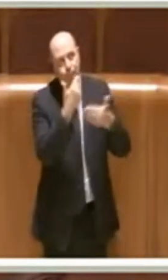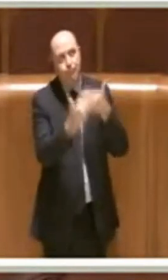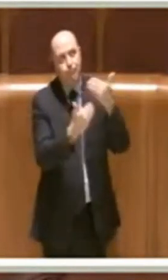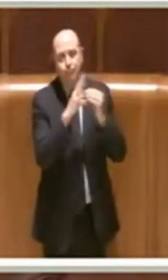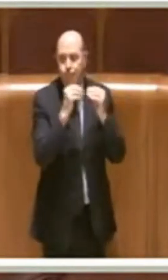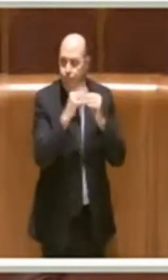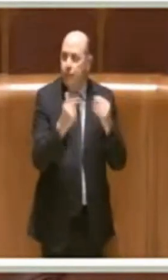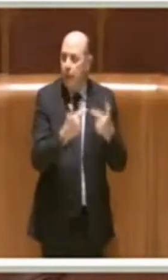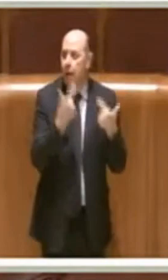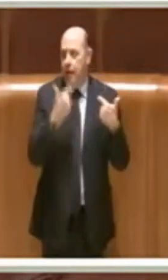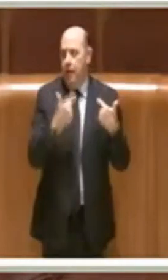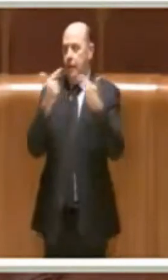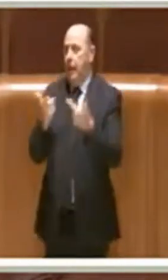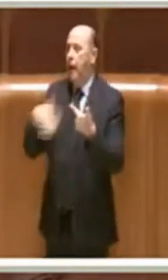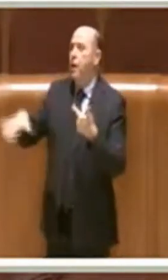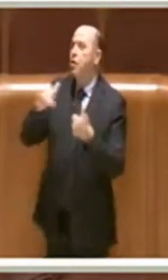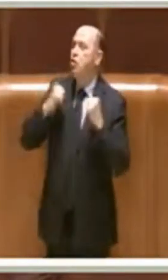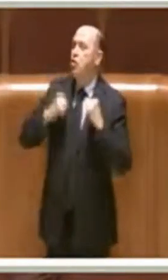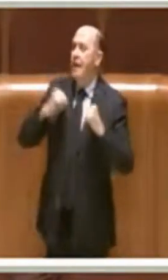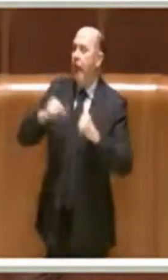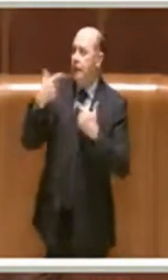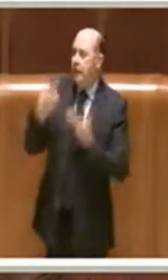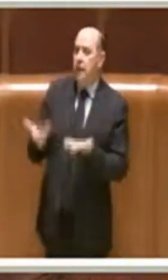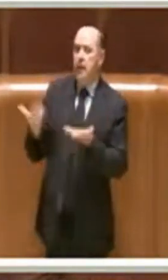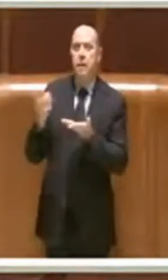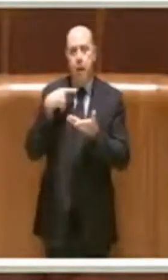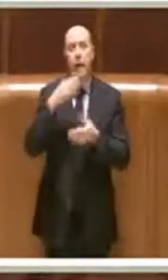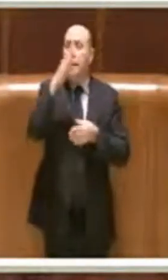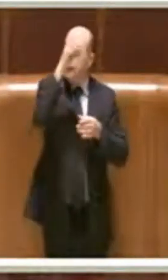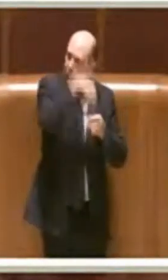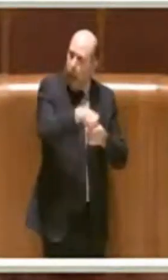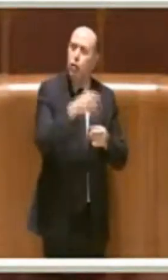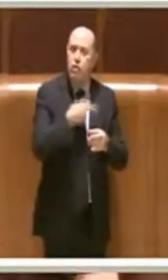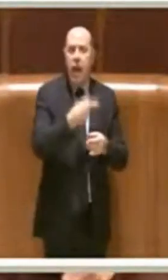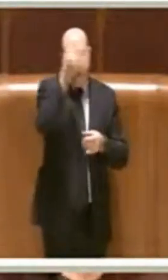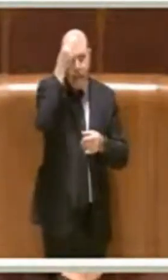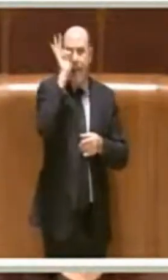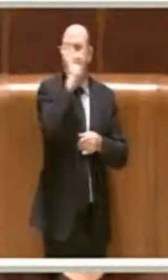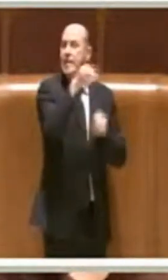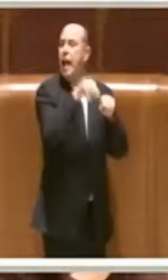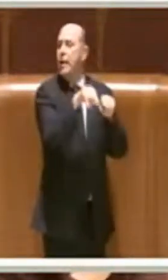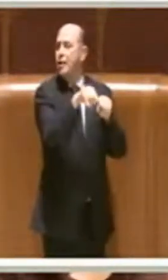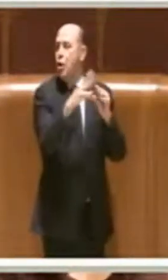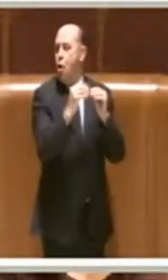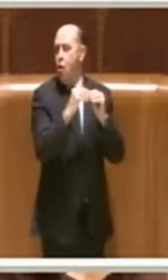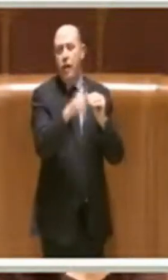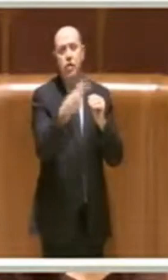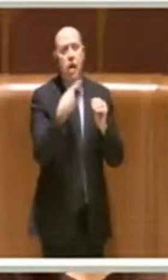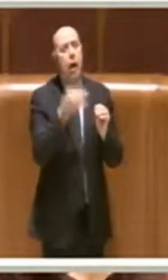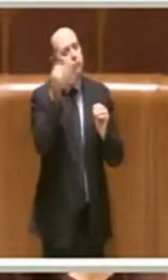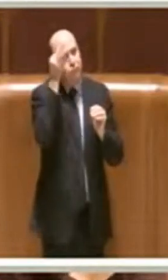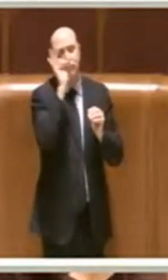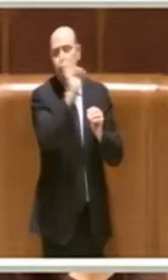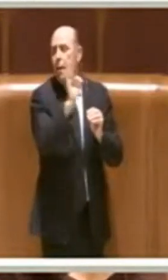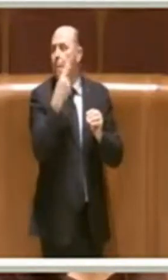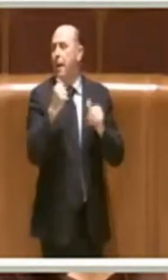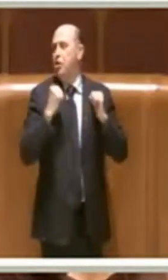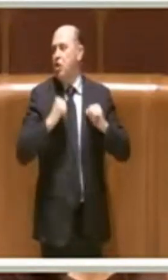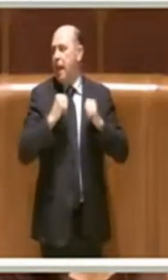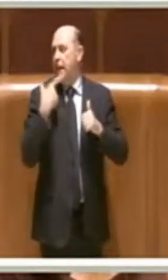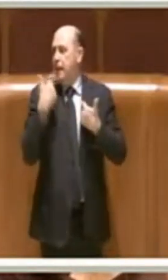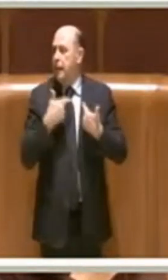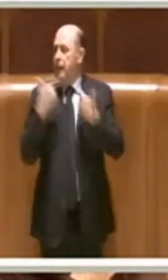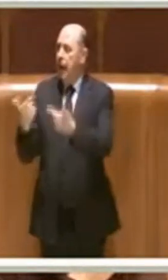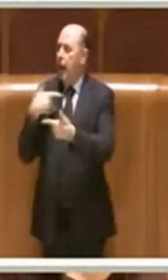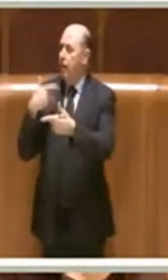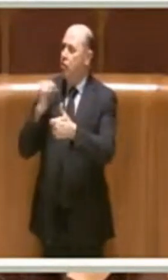cittadini, prevedendo all'interno delle destinazioni che sono comunque finalizzate a dare ai cittadini dei servizi